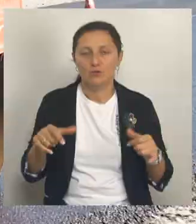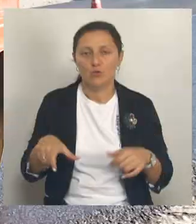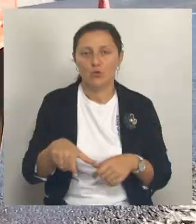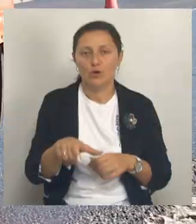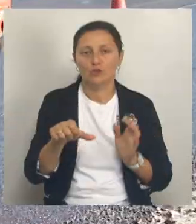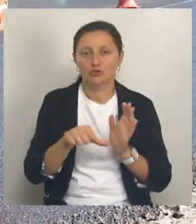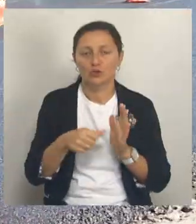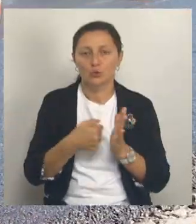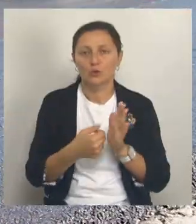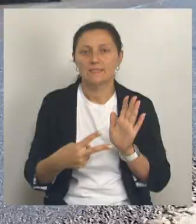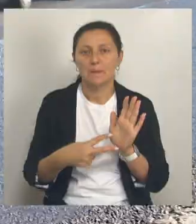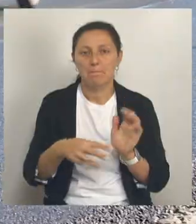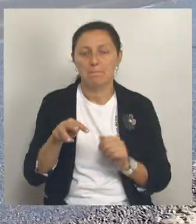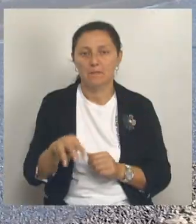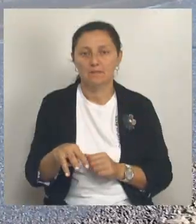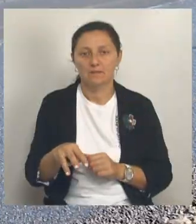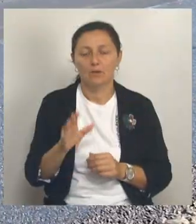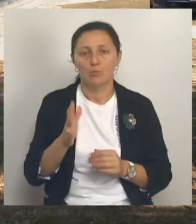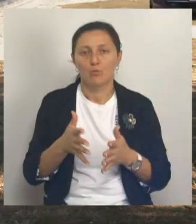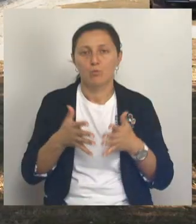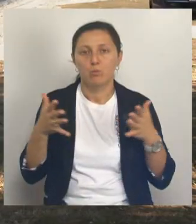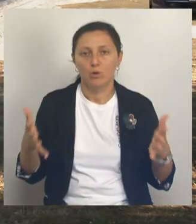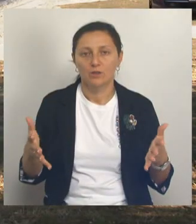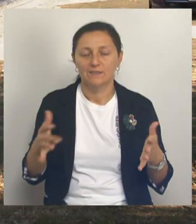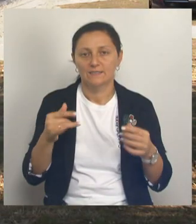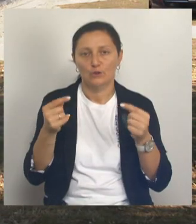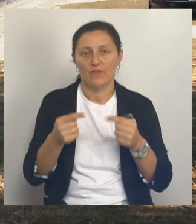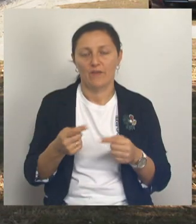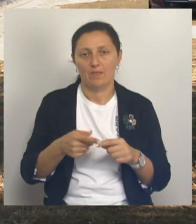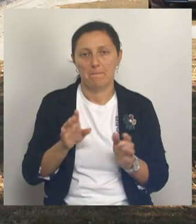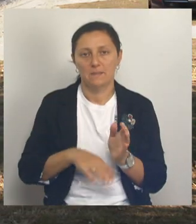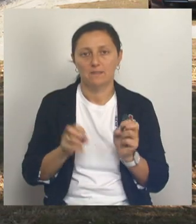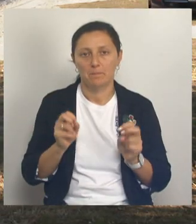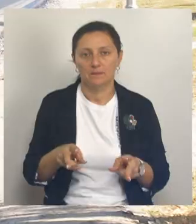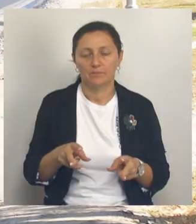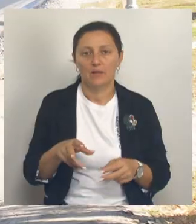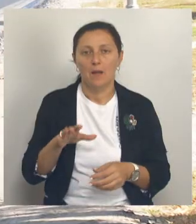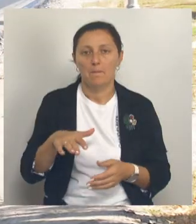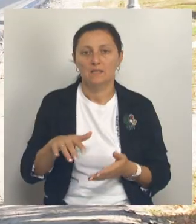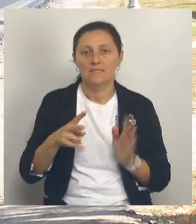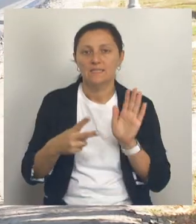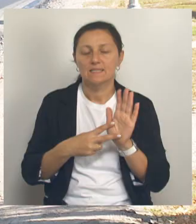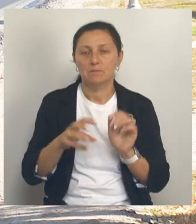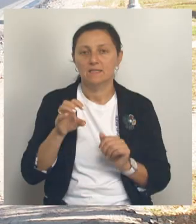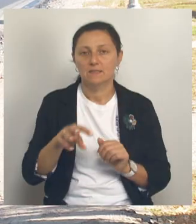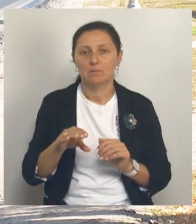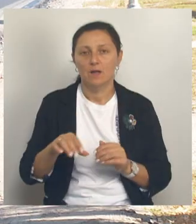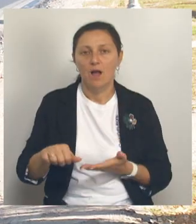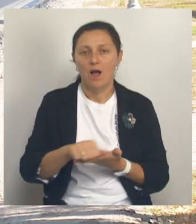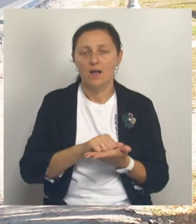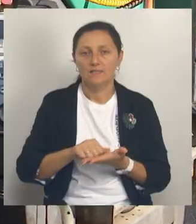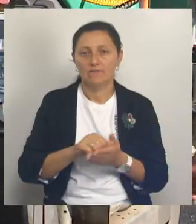с 6 до 7 метров. Будет просторнее и, соответственно, безопаснее. Затем уложили 7 сантиметров нижнего слоя